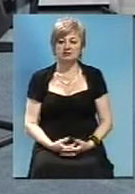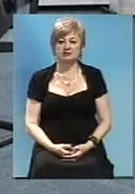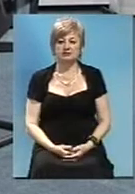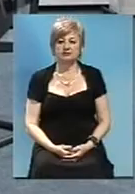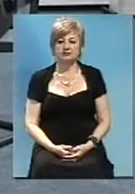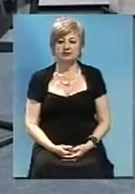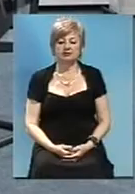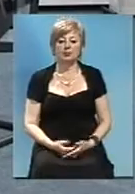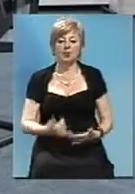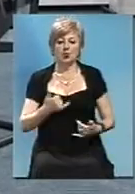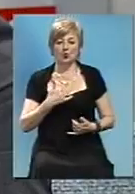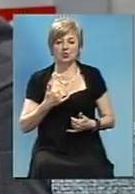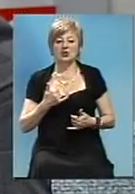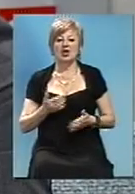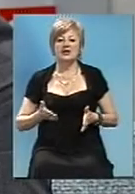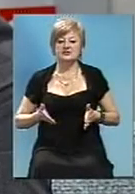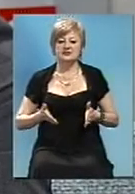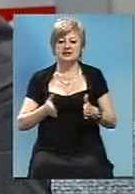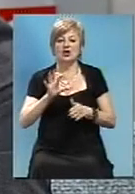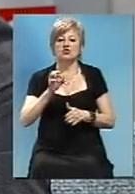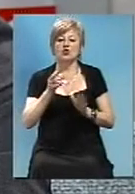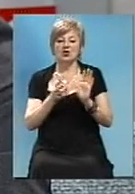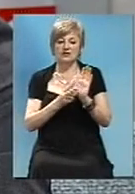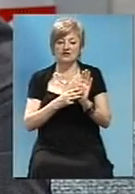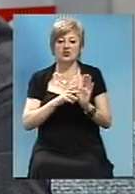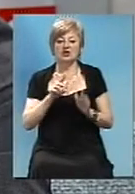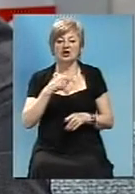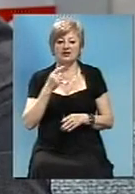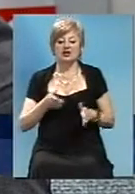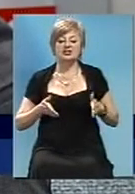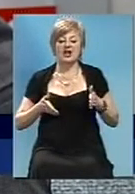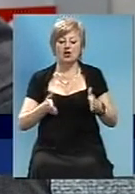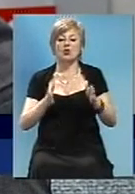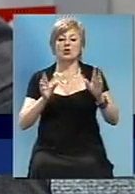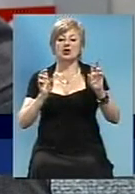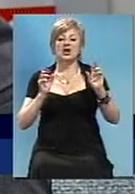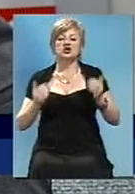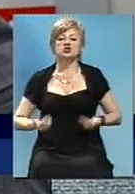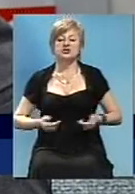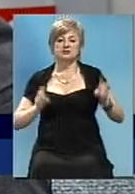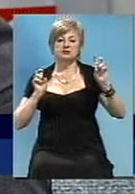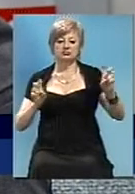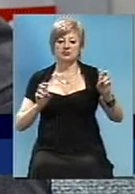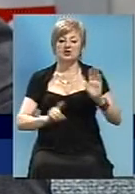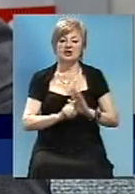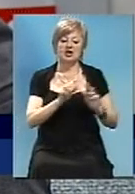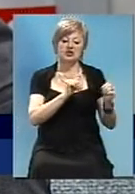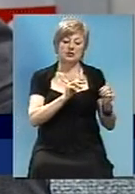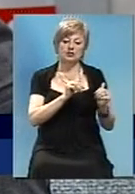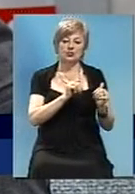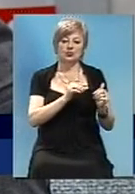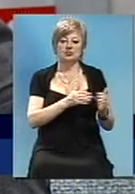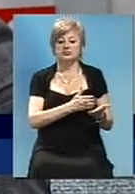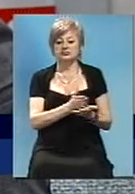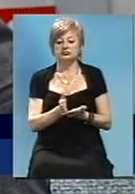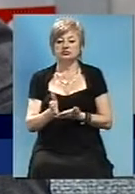У нас дорога 08, действительно, як ви говорите, дорога жизни, которая начинається з Днепропетровської області, проходит через